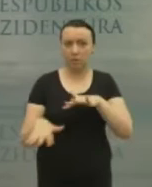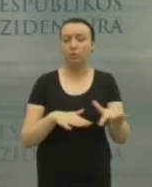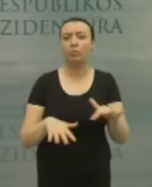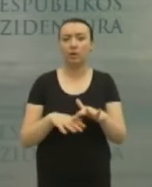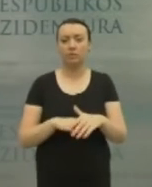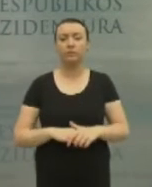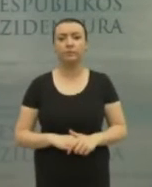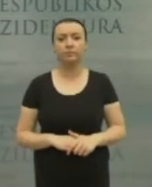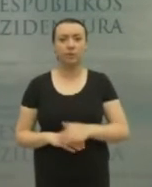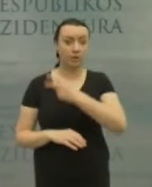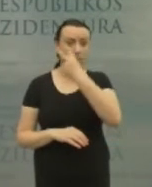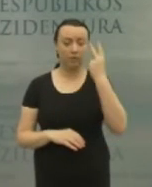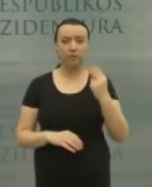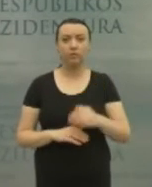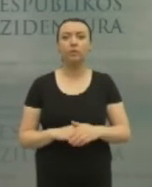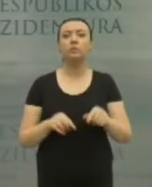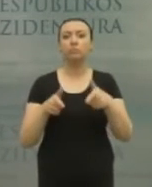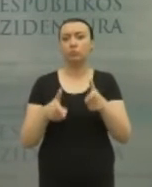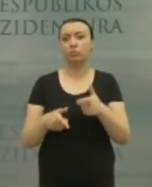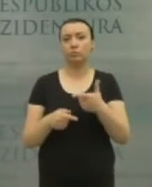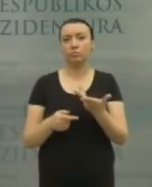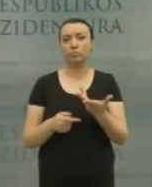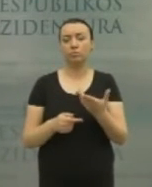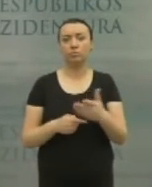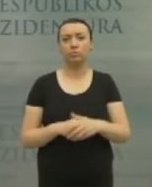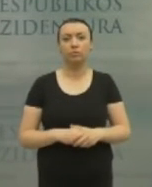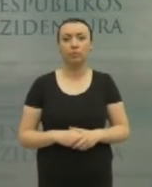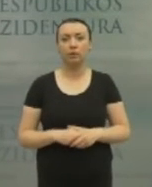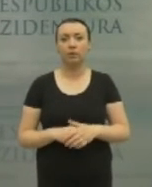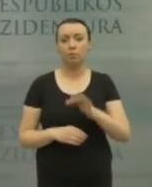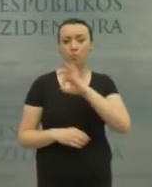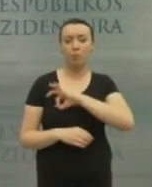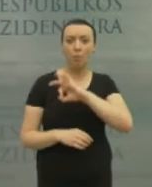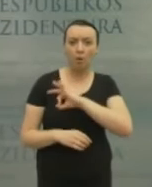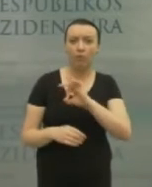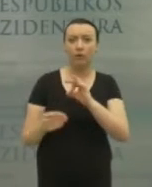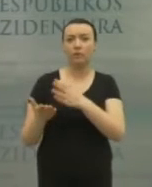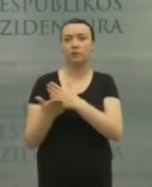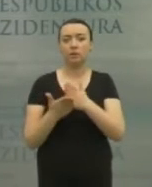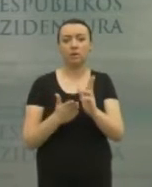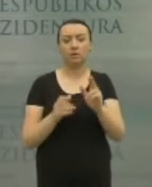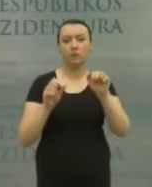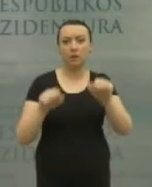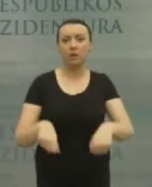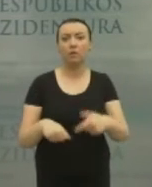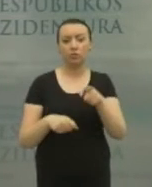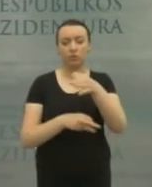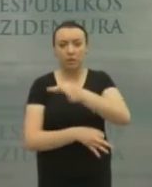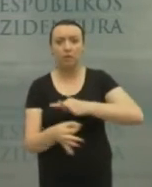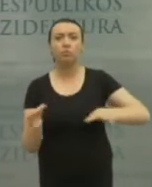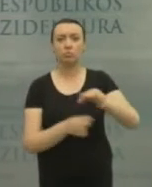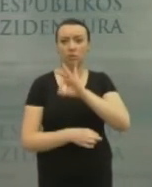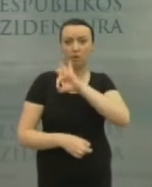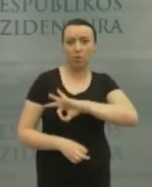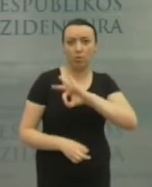statuso turinčios tikrai pakankamai ženklius ir poveikio svertus, kurie galėtų būti šitose diskusijuose